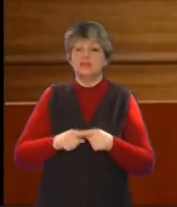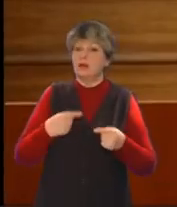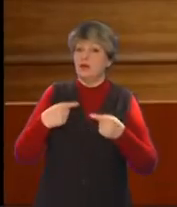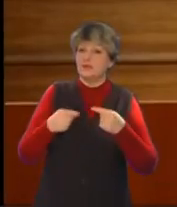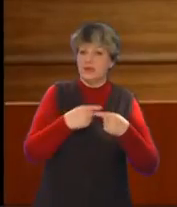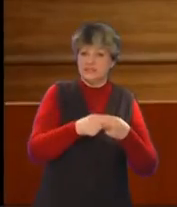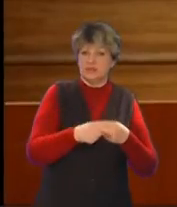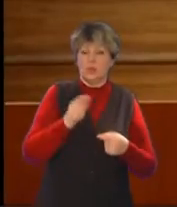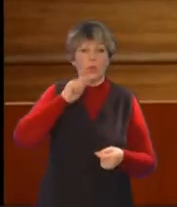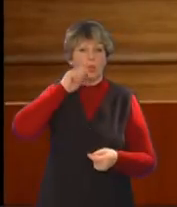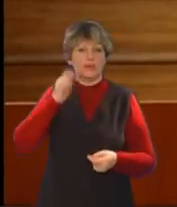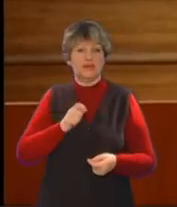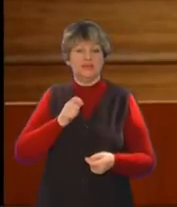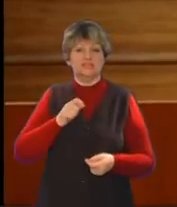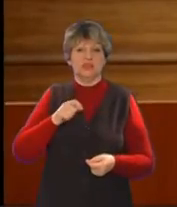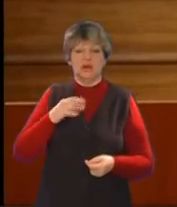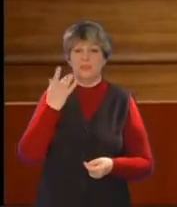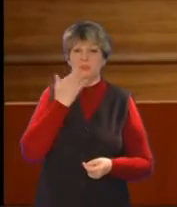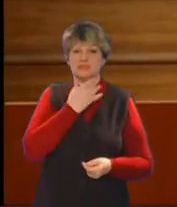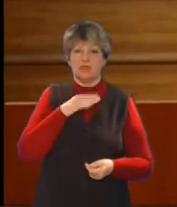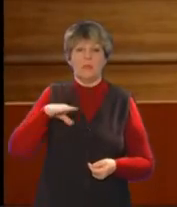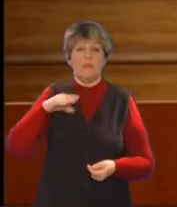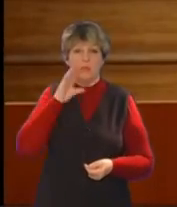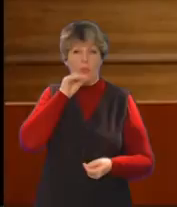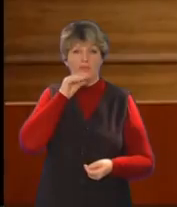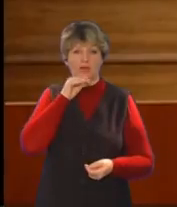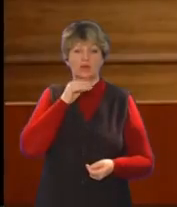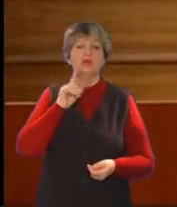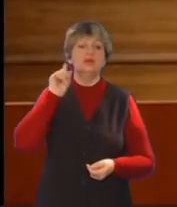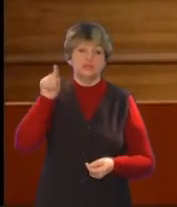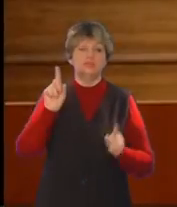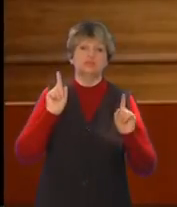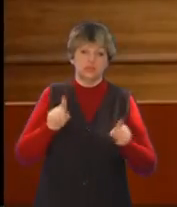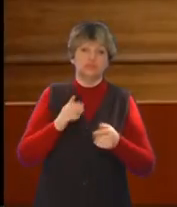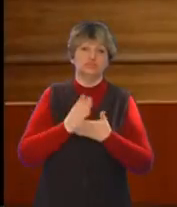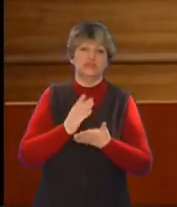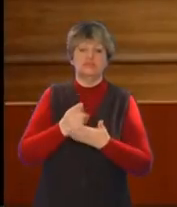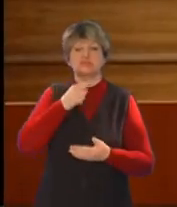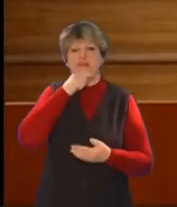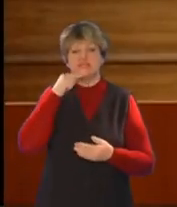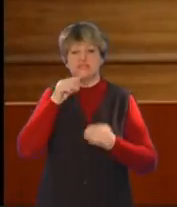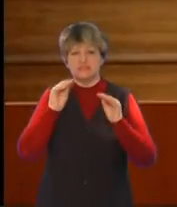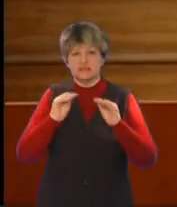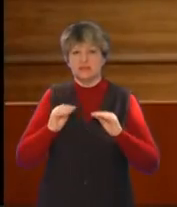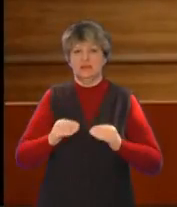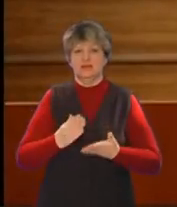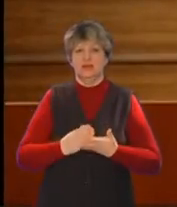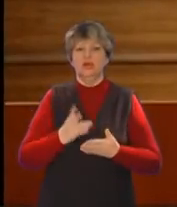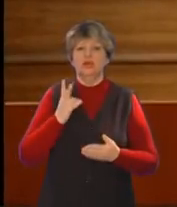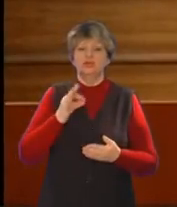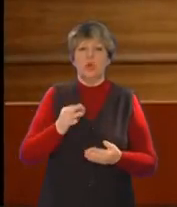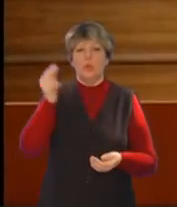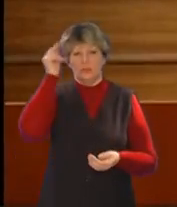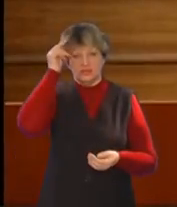уявити такий інтегруваний курс, як українська іноземна мова. Хоча там і там досліджується лексичний склад, граматична структура тощо.